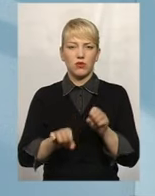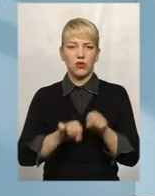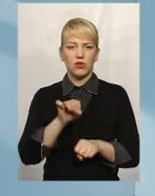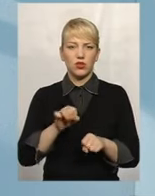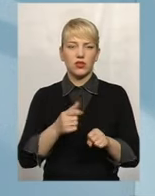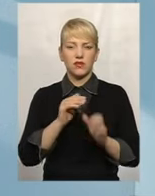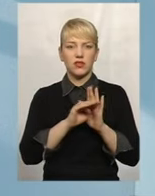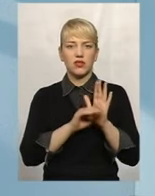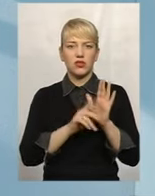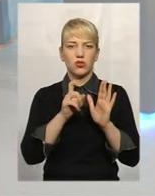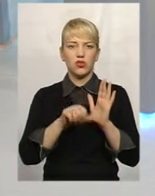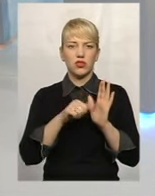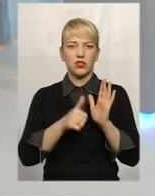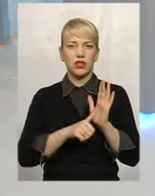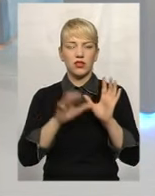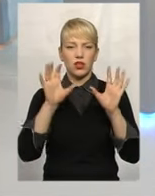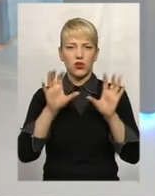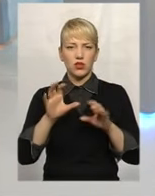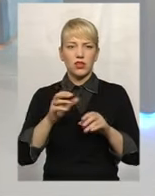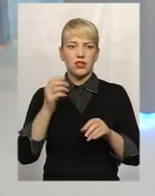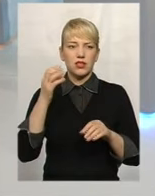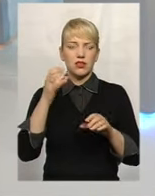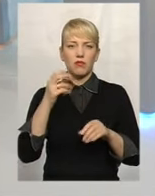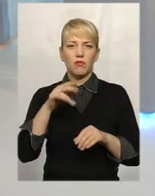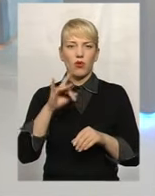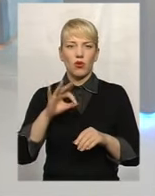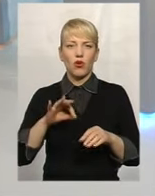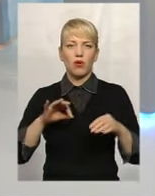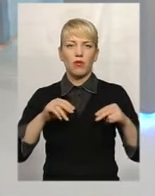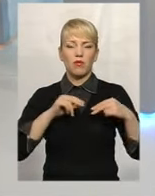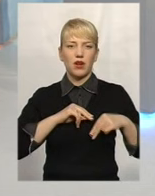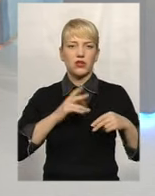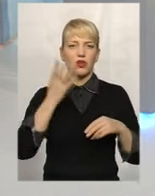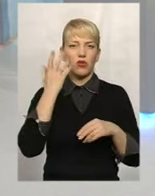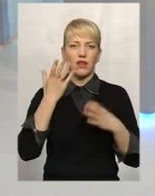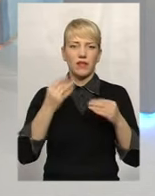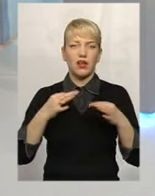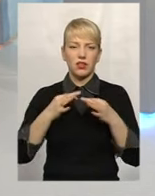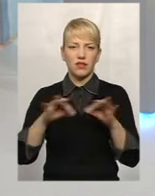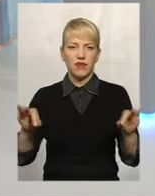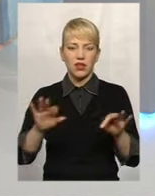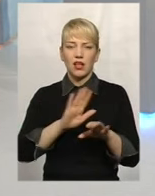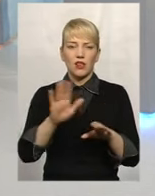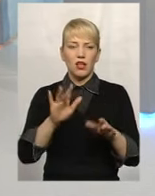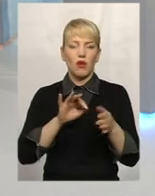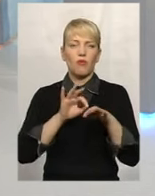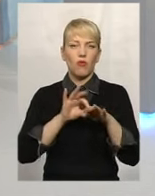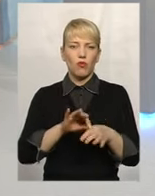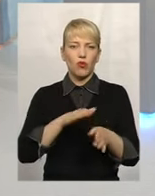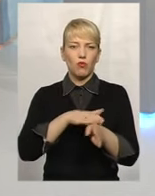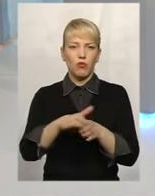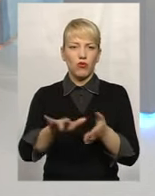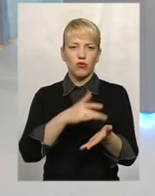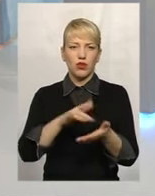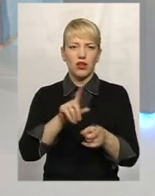116 Кодексу законів про працю, де в день звільнення не проводять повний розрахунок і звільнений працівником, а також не видають йому